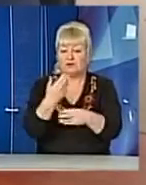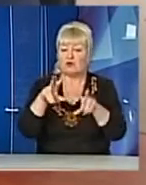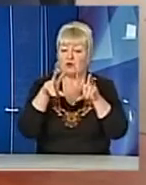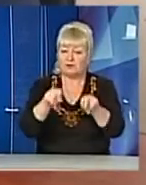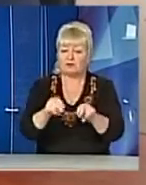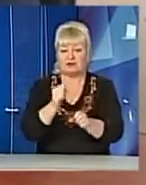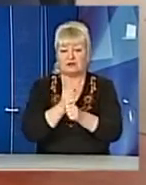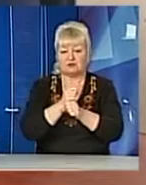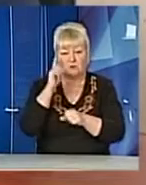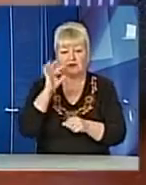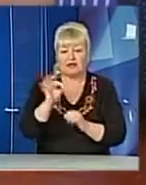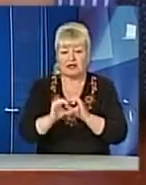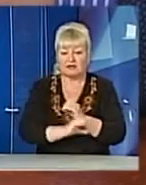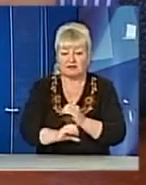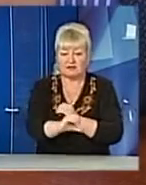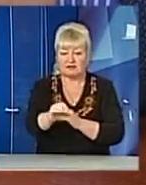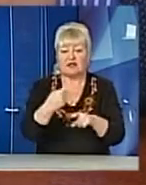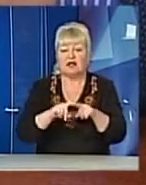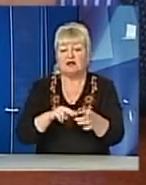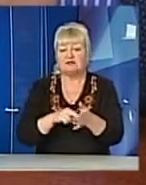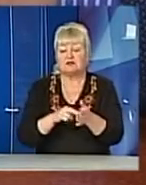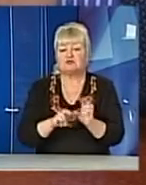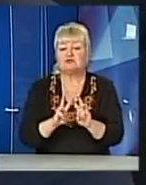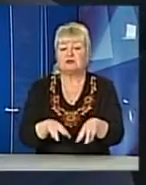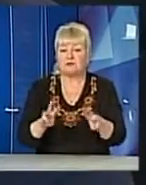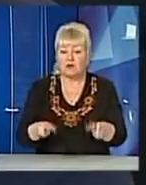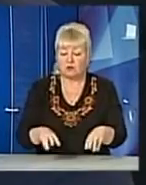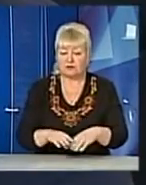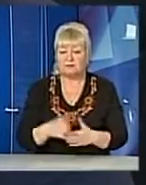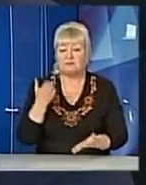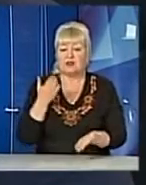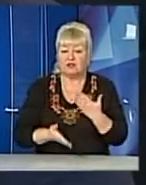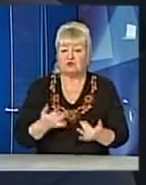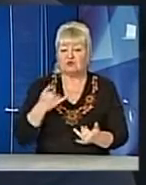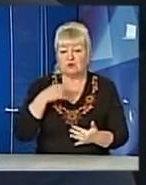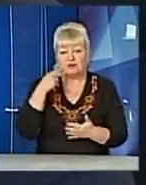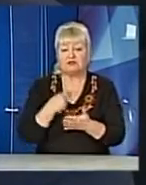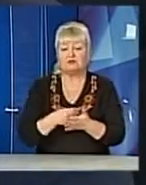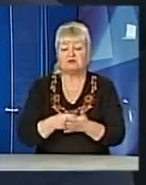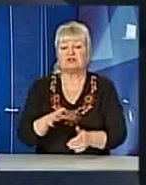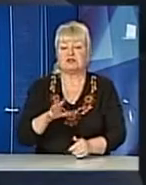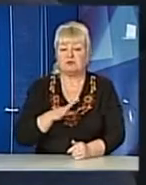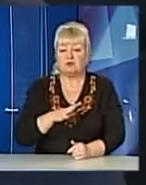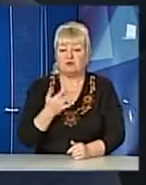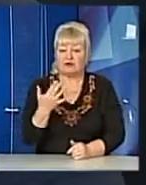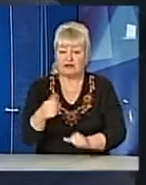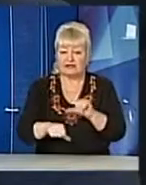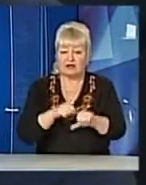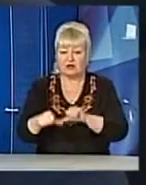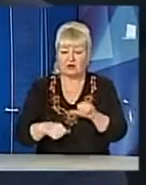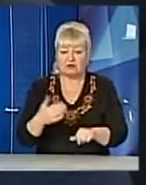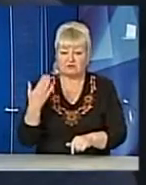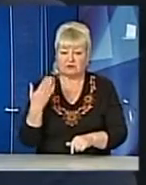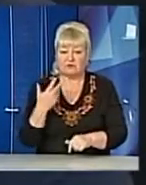селах. Тож кошти рахує в мільйонах та думає над інвестиціями з держави. Якщо в нас бюджет був, буквально на кілька років тому був